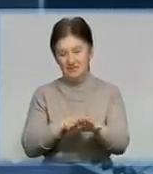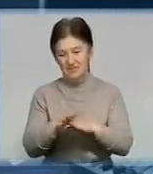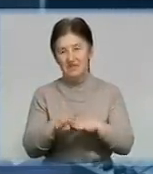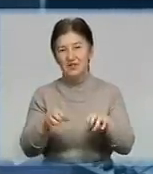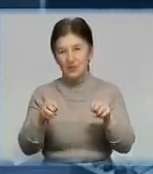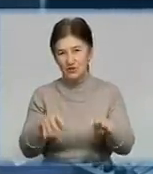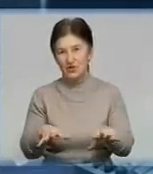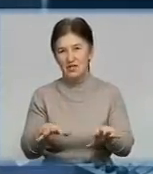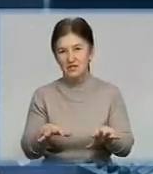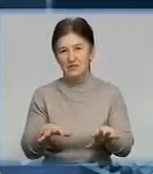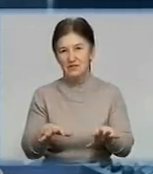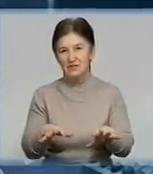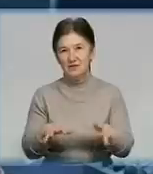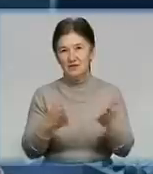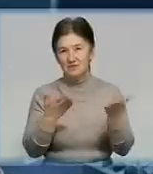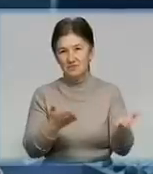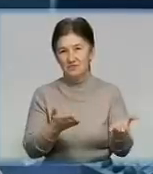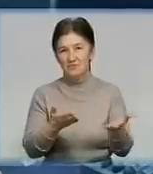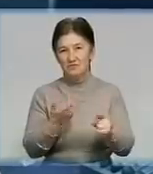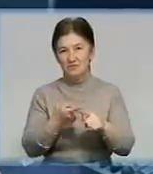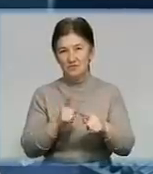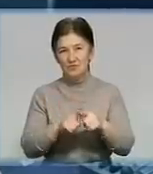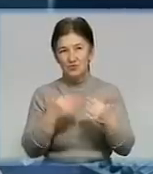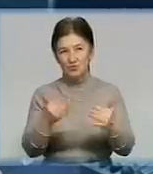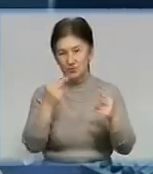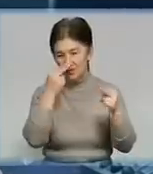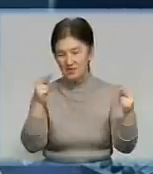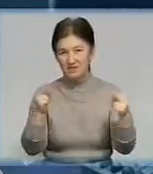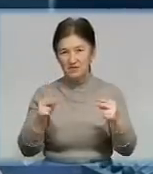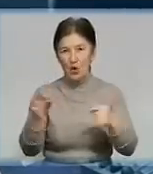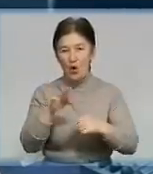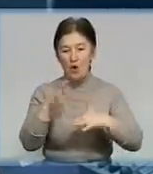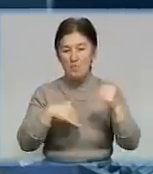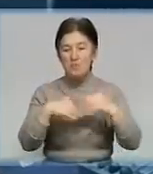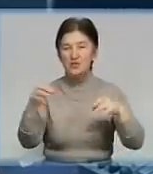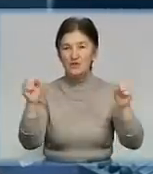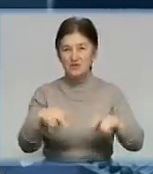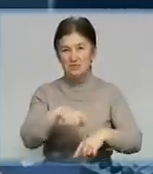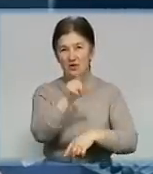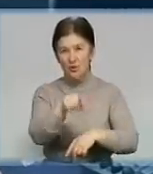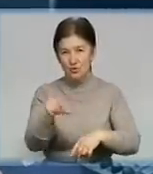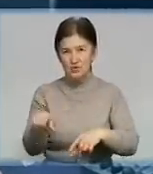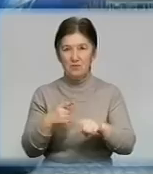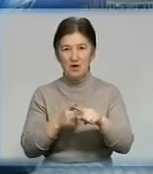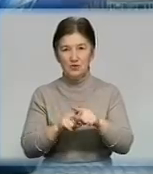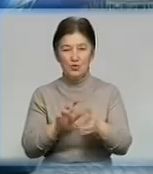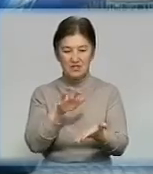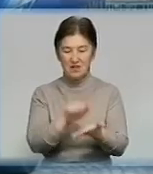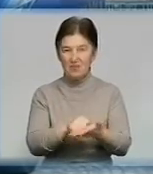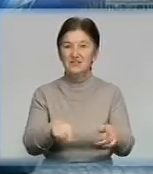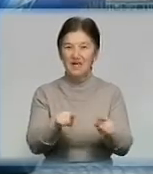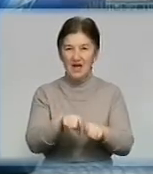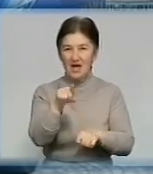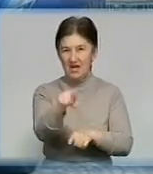І те, що вони вирішуються, це насправді вже свідчить про професіоналізм людей, які так чи інакше в цьому приймають участь. Таке